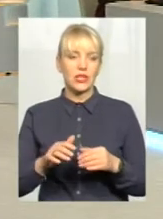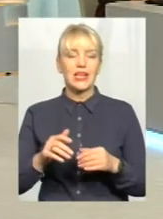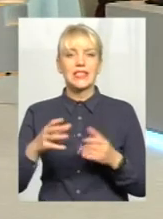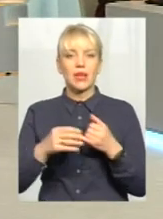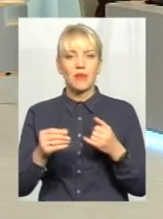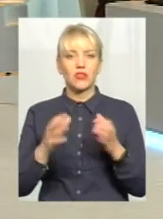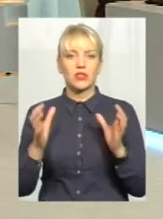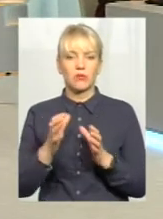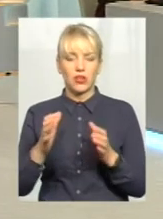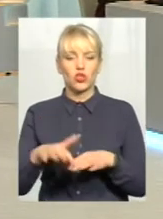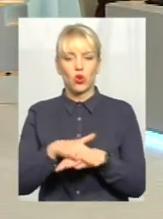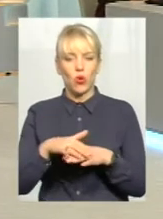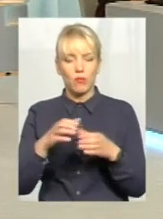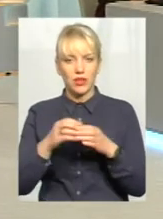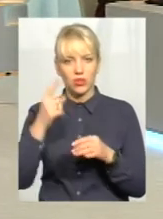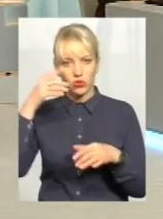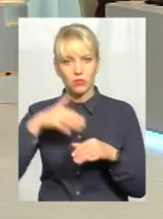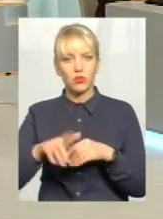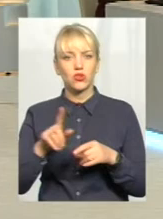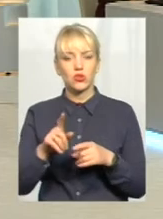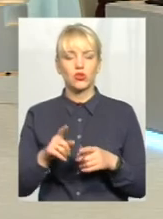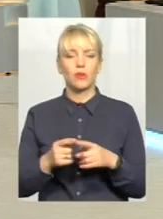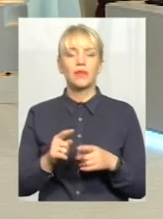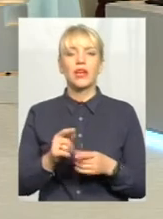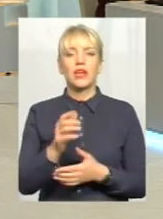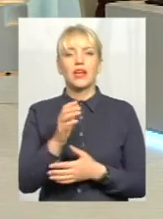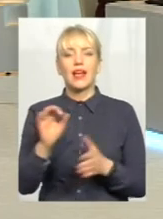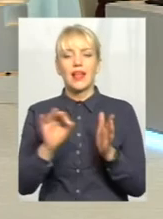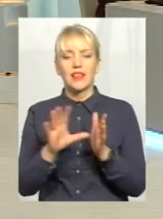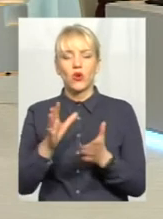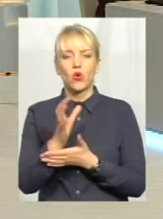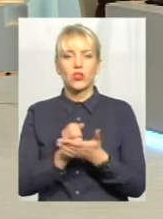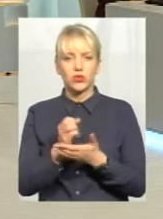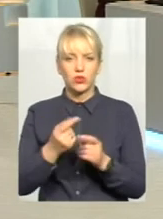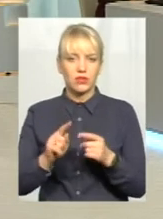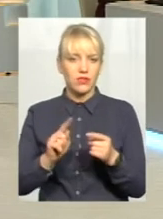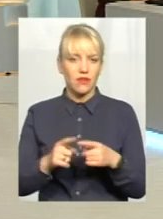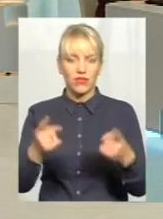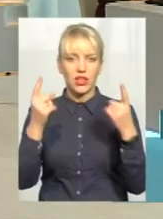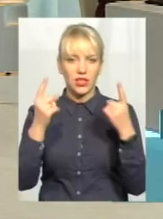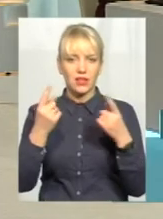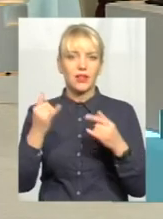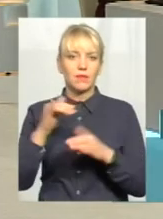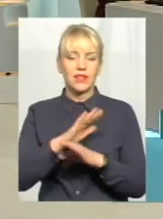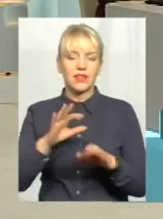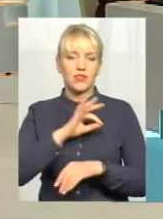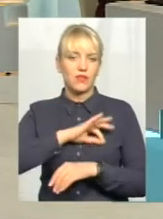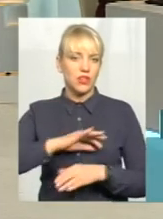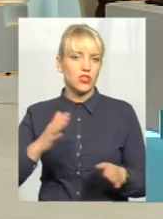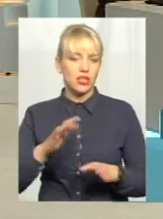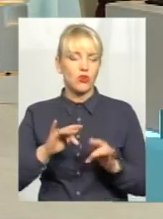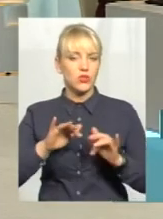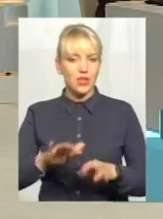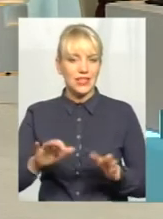Громади вже чітко розуміють, що питома вага енергоресурсів в структурі бюджету вона велика. І не вживаючи якихось